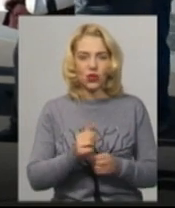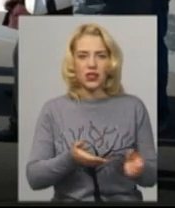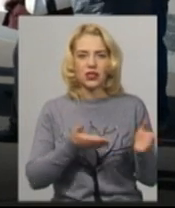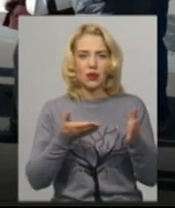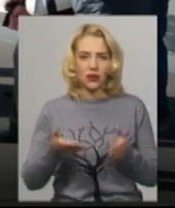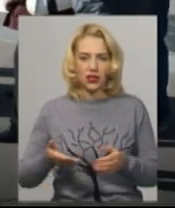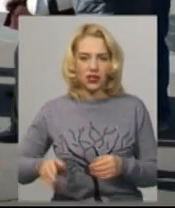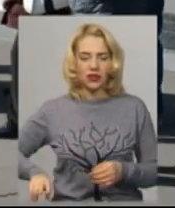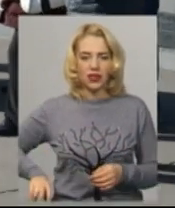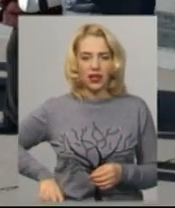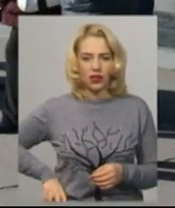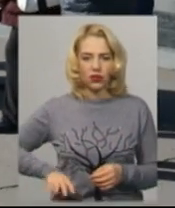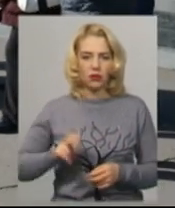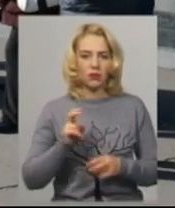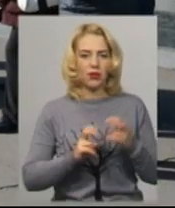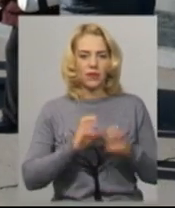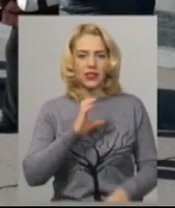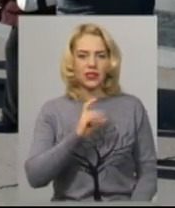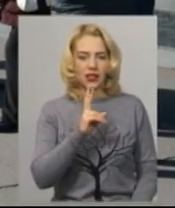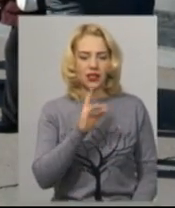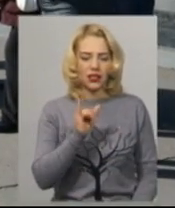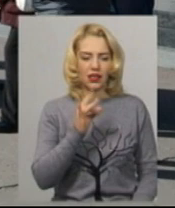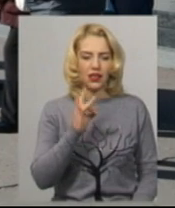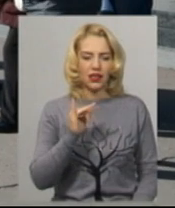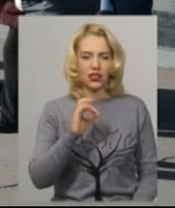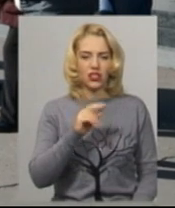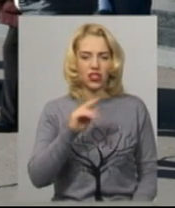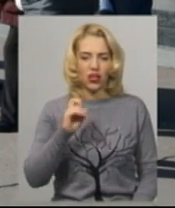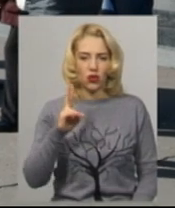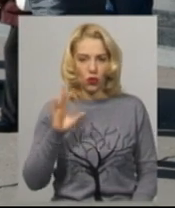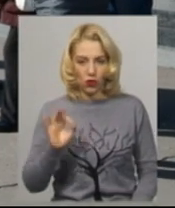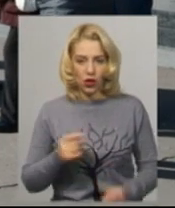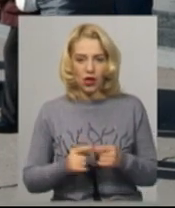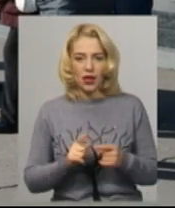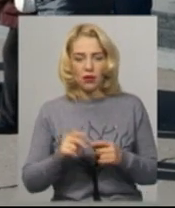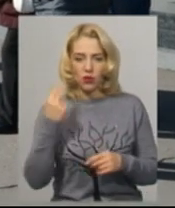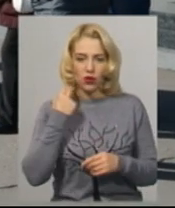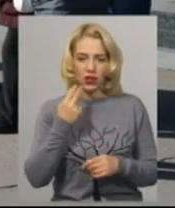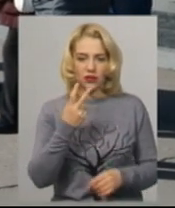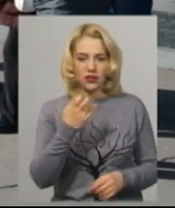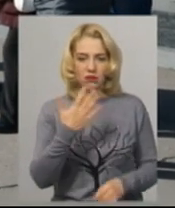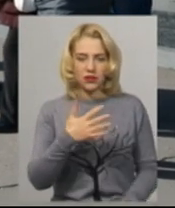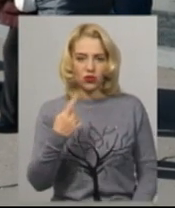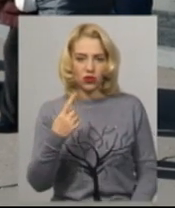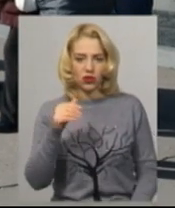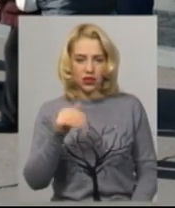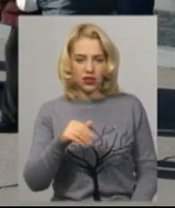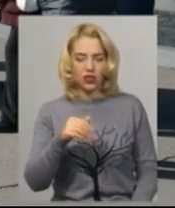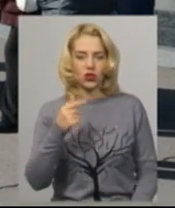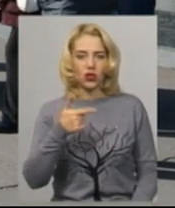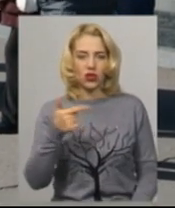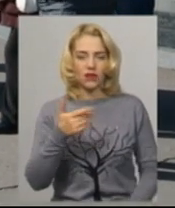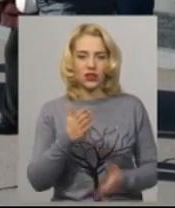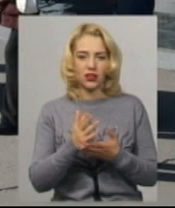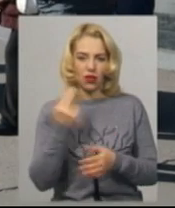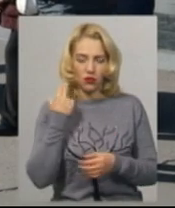який прибув і повідомив, борги із зарплати на підприємство складають 251 тисячу гривень. Крім того, є борги